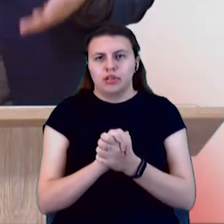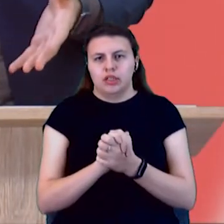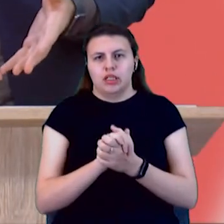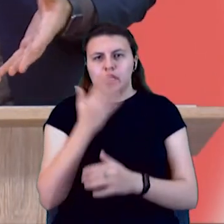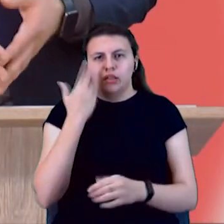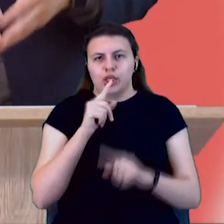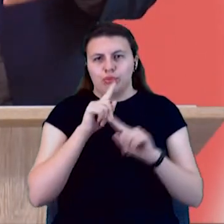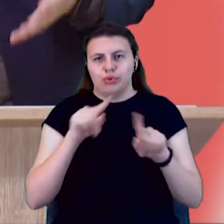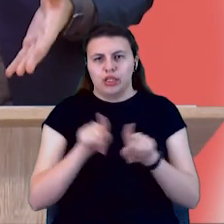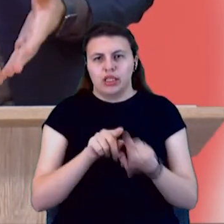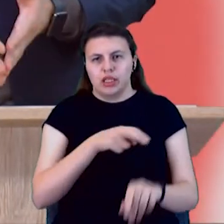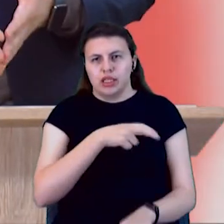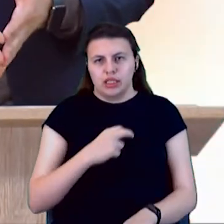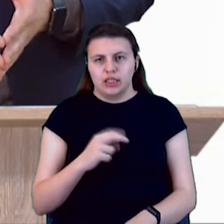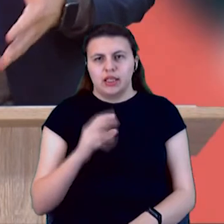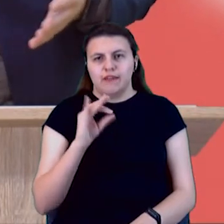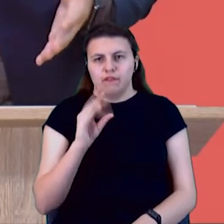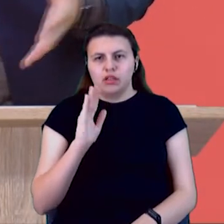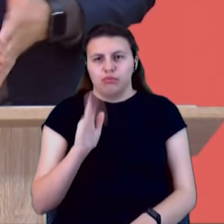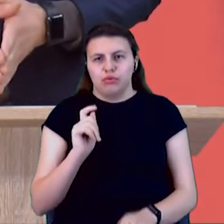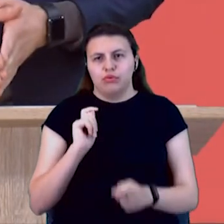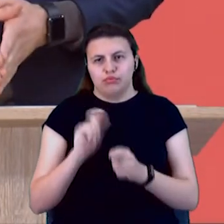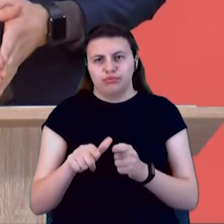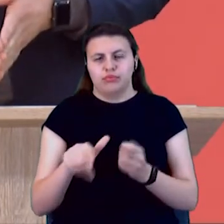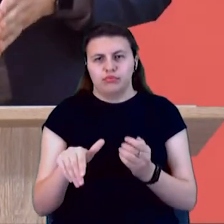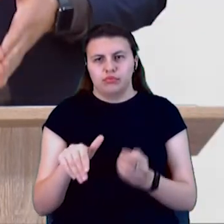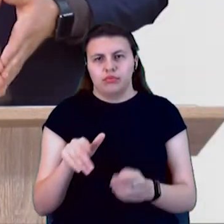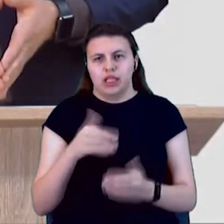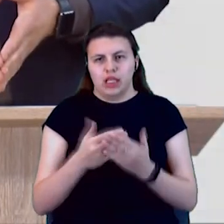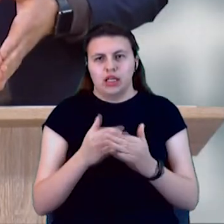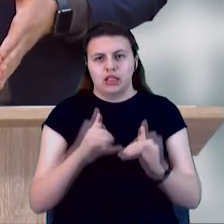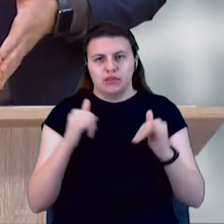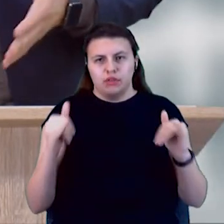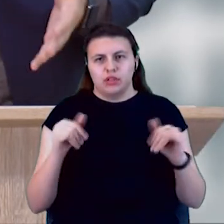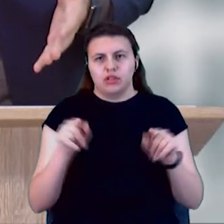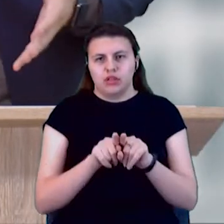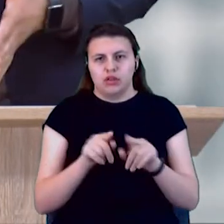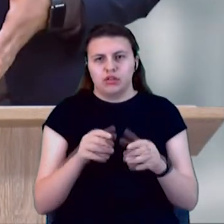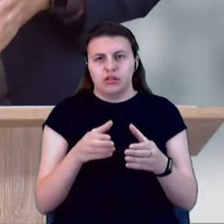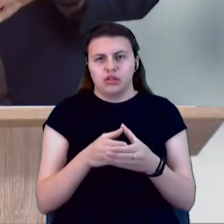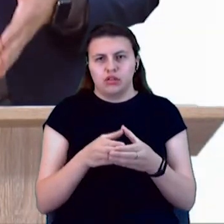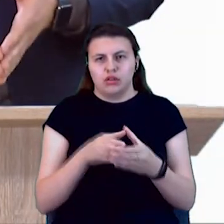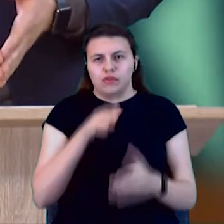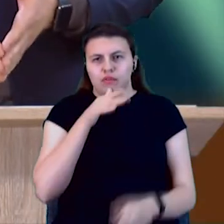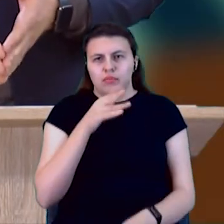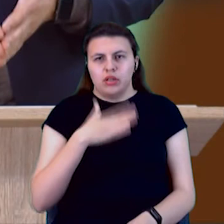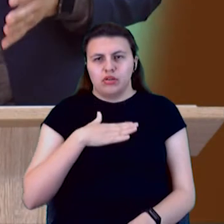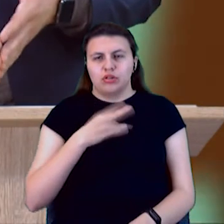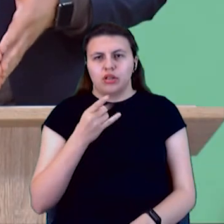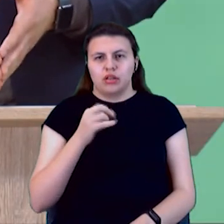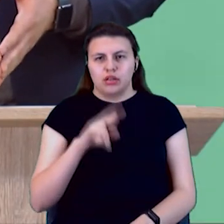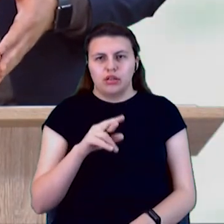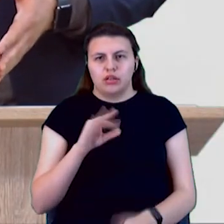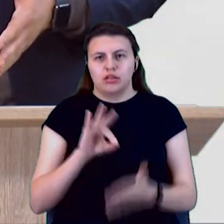ризків, інвестори пойдуть, вони будуть вливати свої капіталі для розвитку. Також нашою командою в період нашої конденції ми ставимо себе за цель